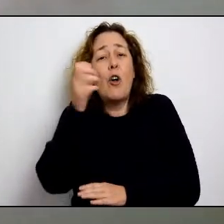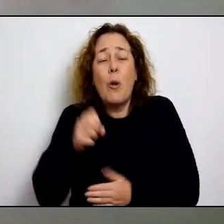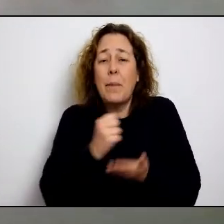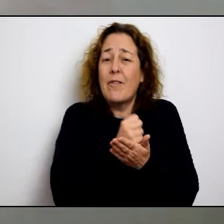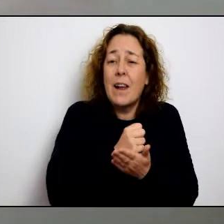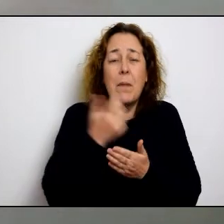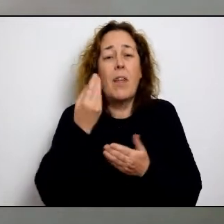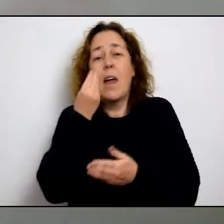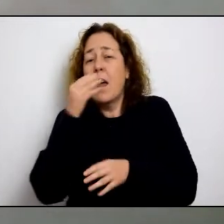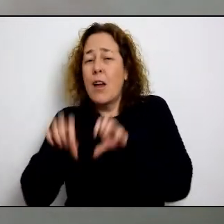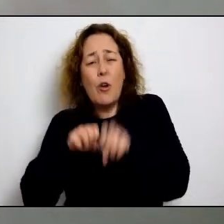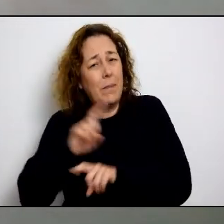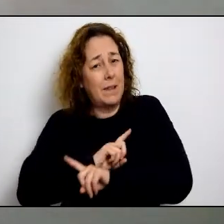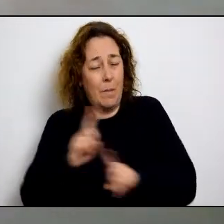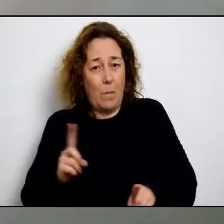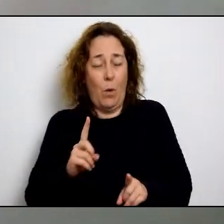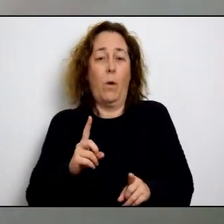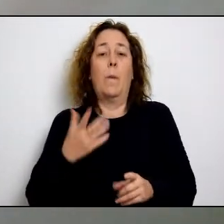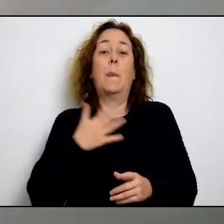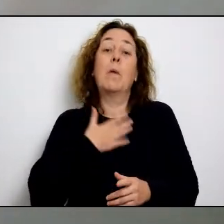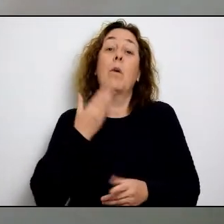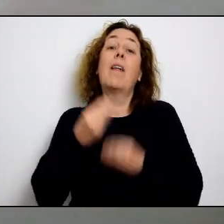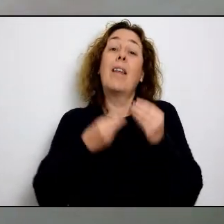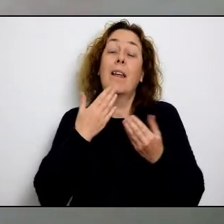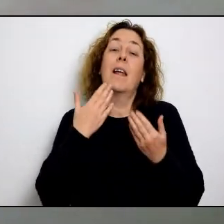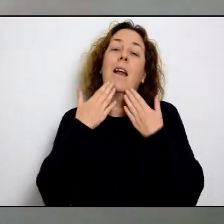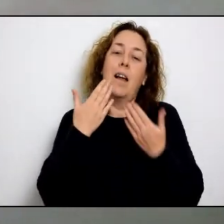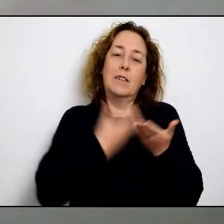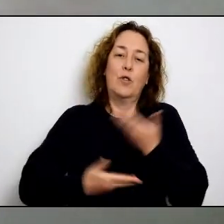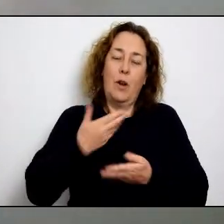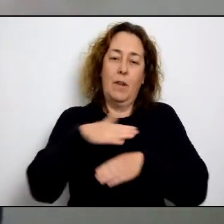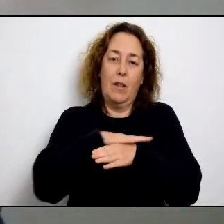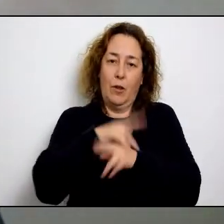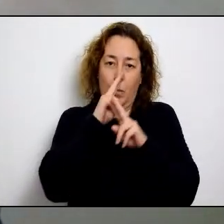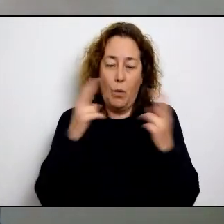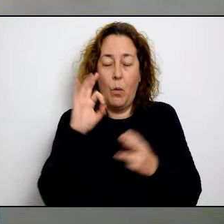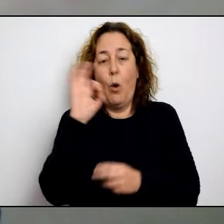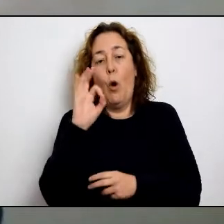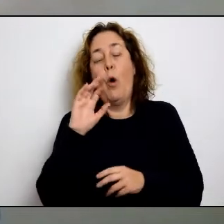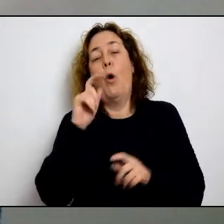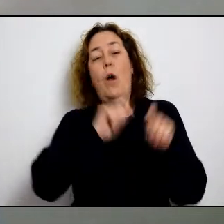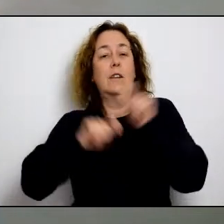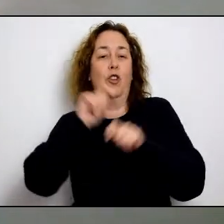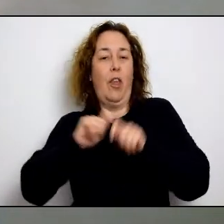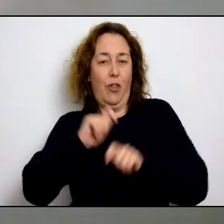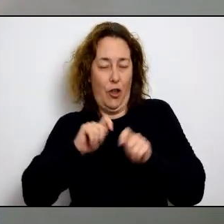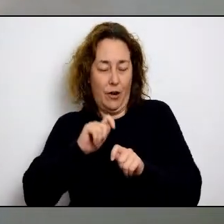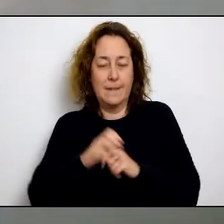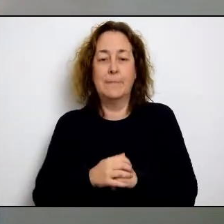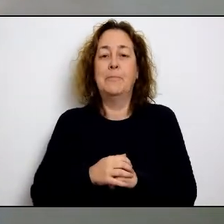Per tant, que surtin el menys possible en el carrer, fins i tot no surtin ni per comprar medicaments ni per comprar aliments i poder-ho fer